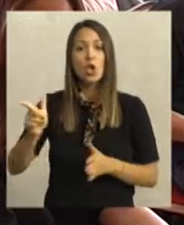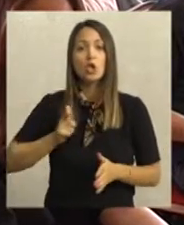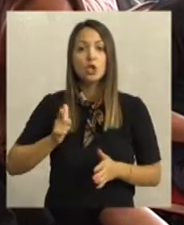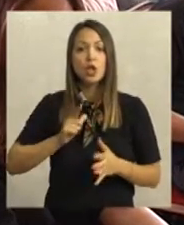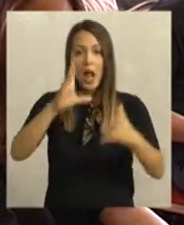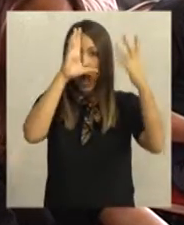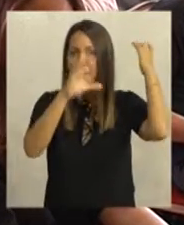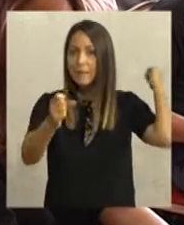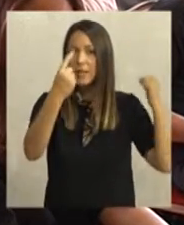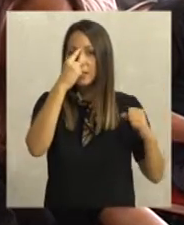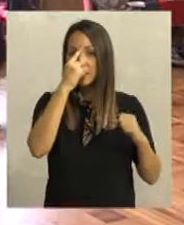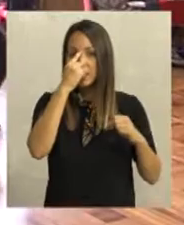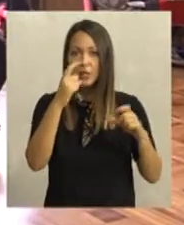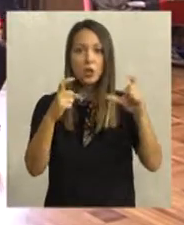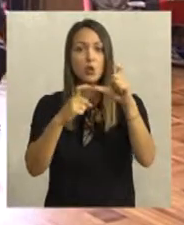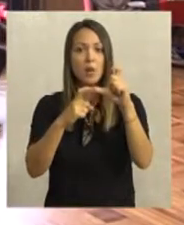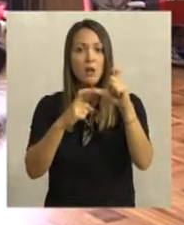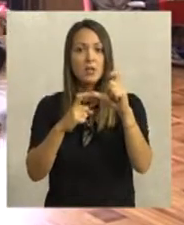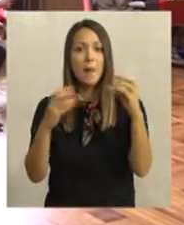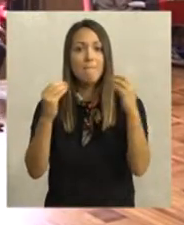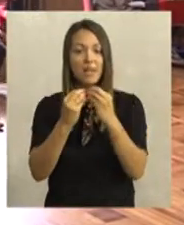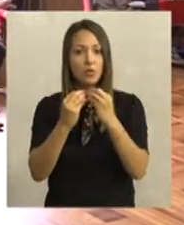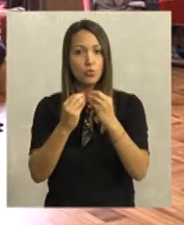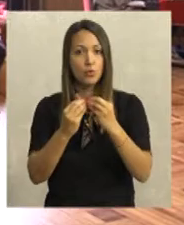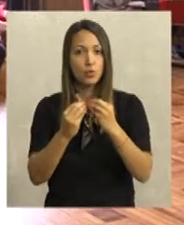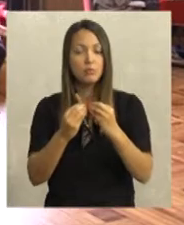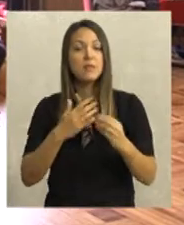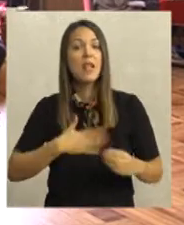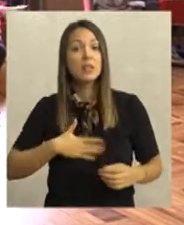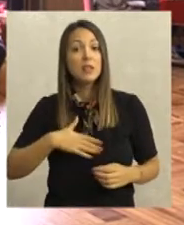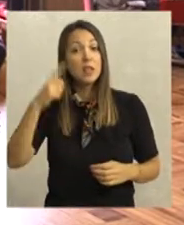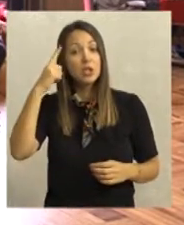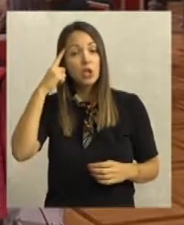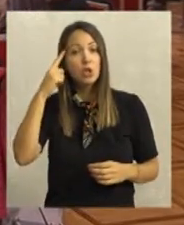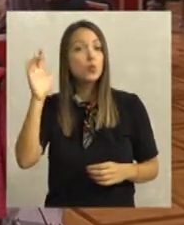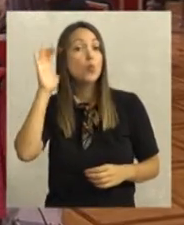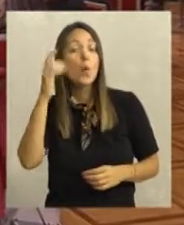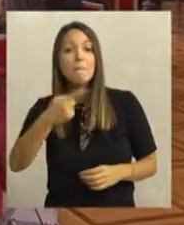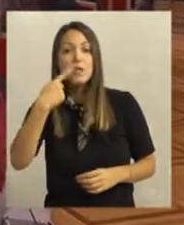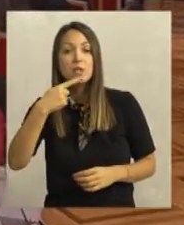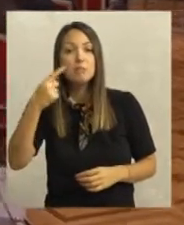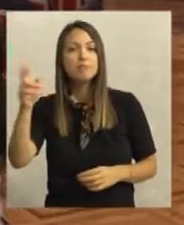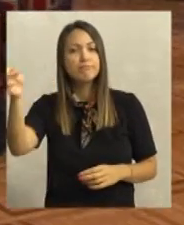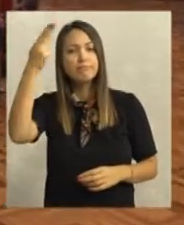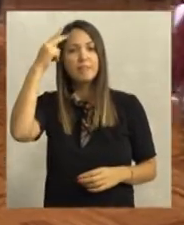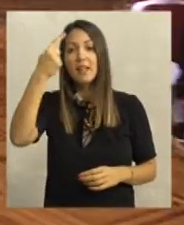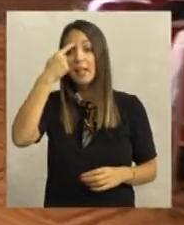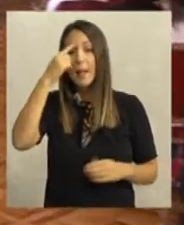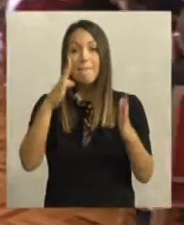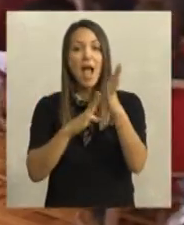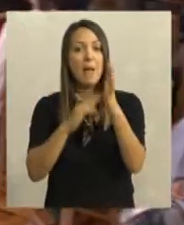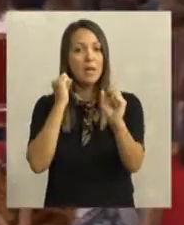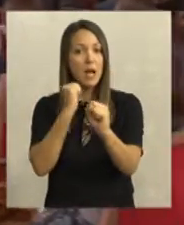dočekala je ambasadora Indije, gospodina Subrata Batačurđi, sa znati željom da čuju priču o najčuvenijem indijicu